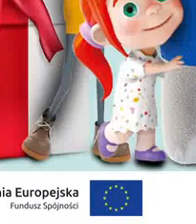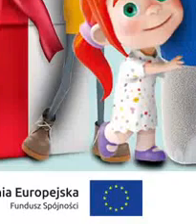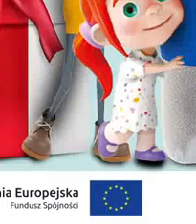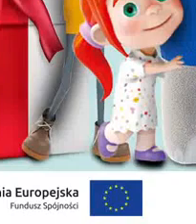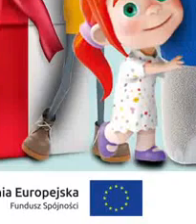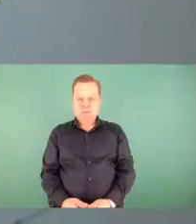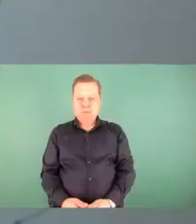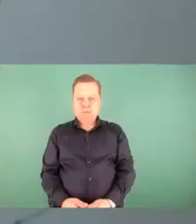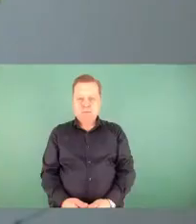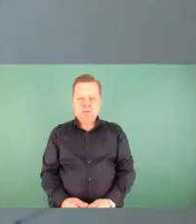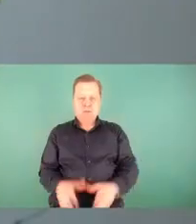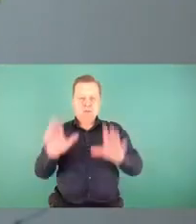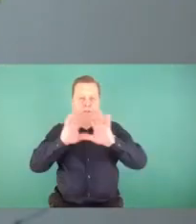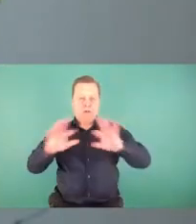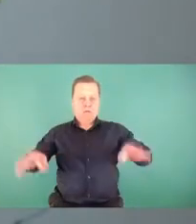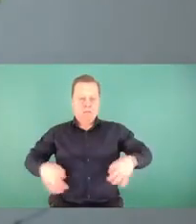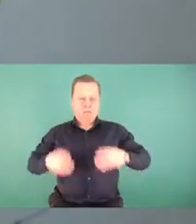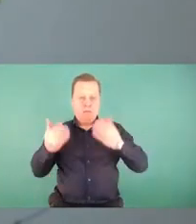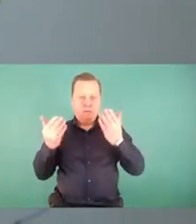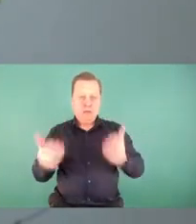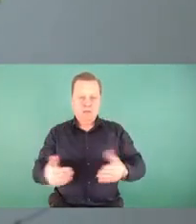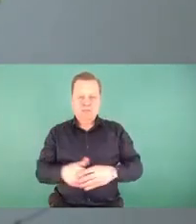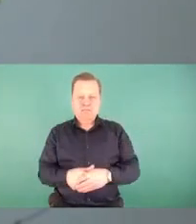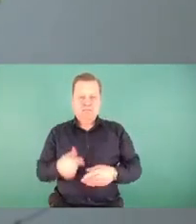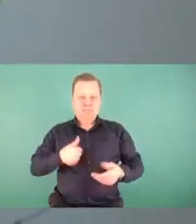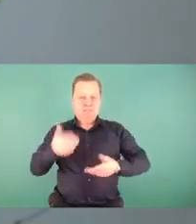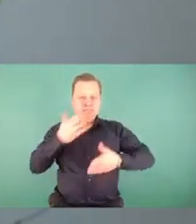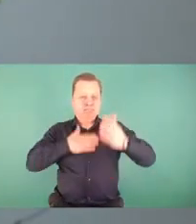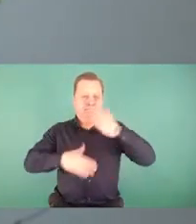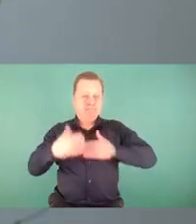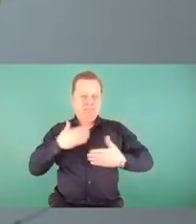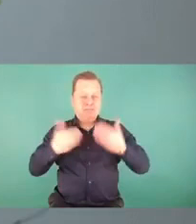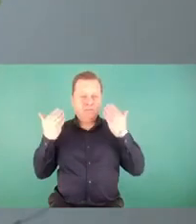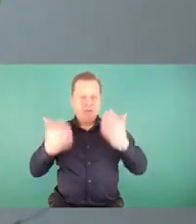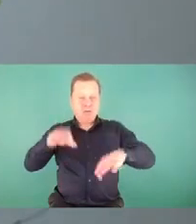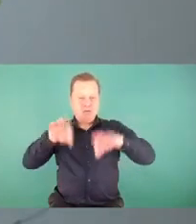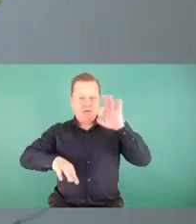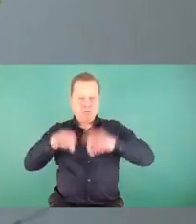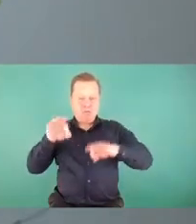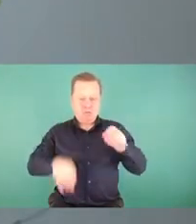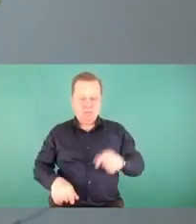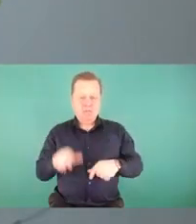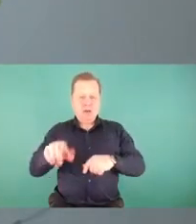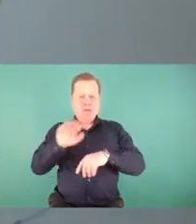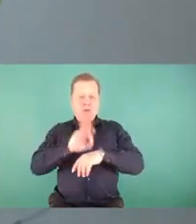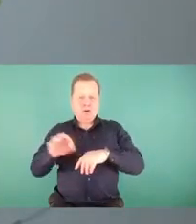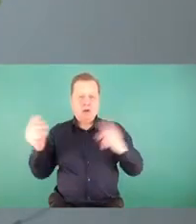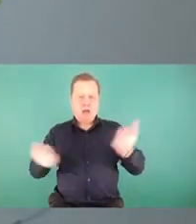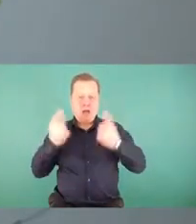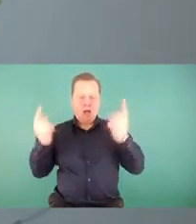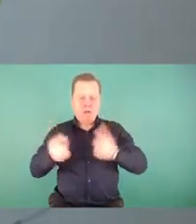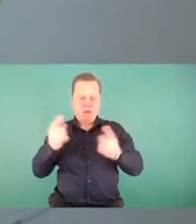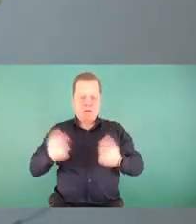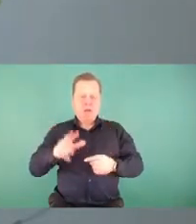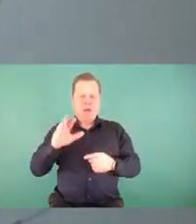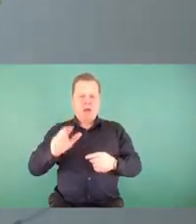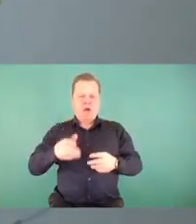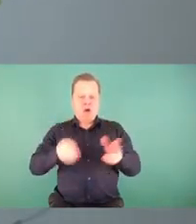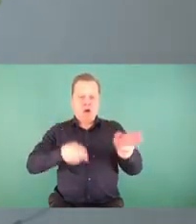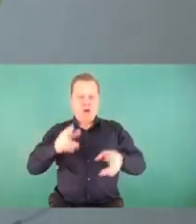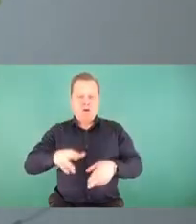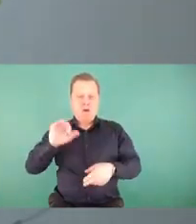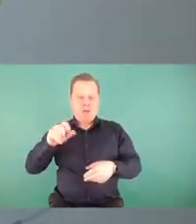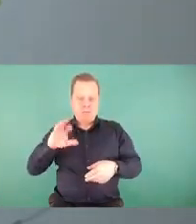Szanowni Państwo, jest mi niezmiernie miło przywitać Państwa na konferencji zamykającej projekt Kampania Kolejowa BC, realizowany przez Urząd